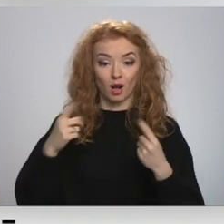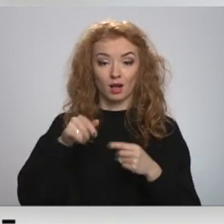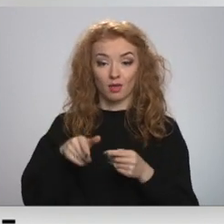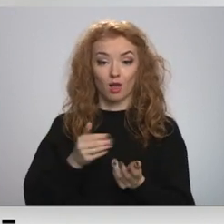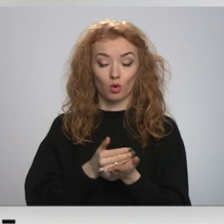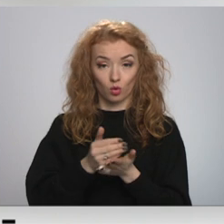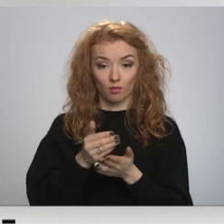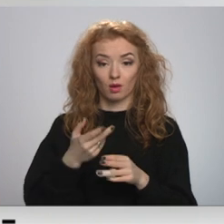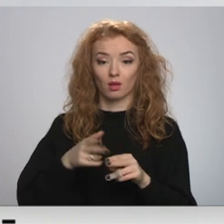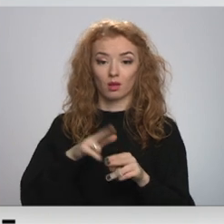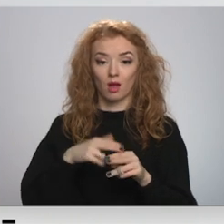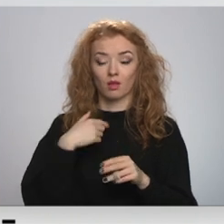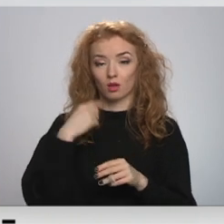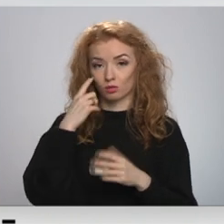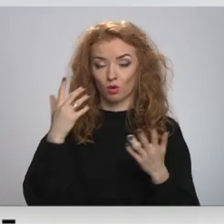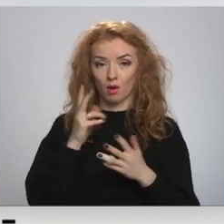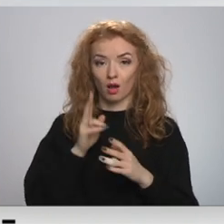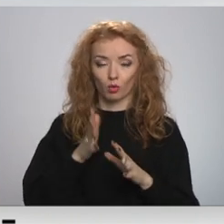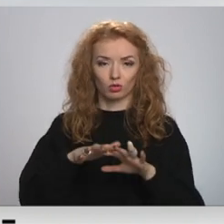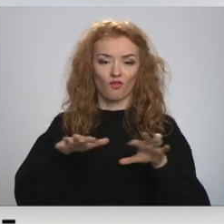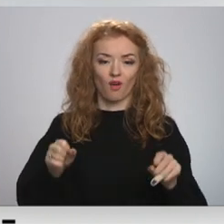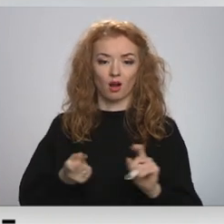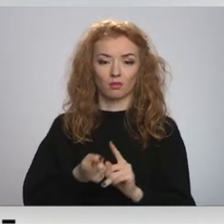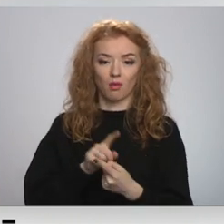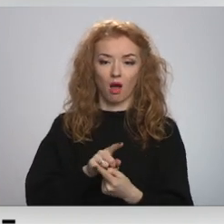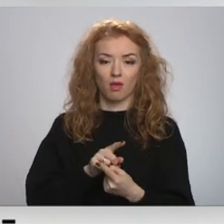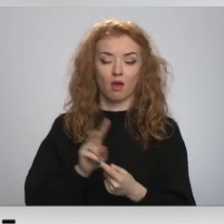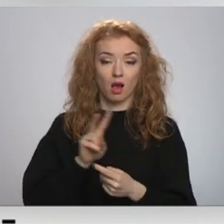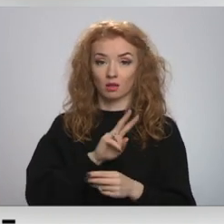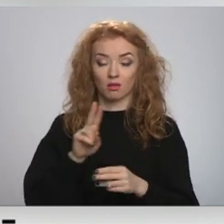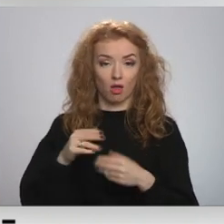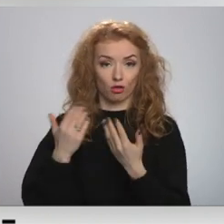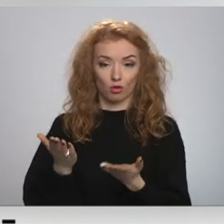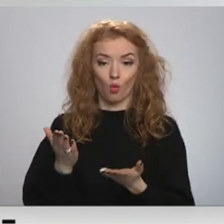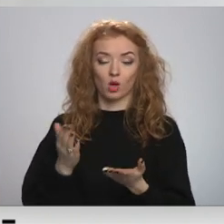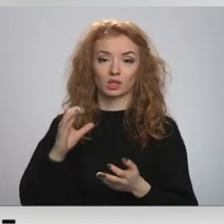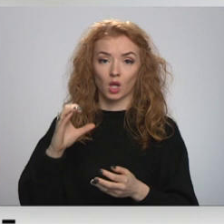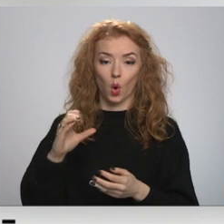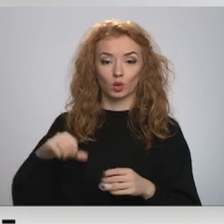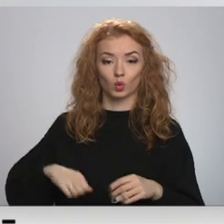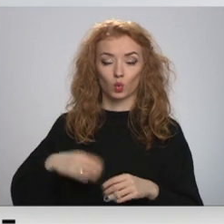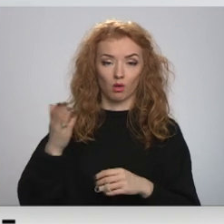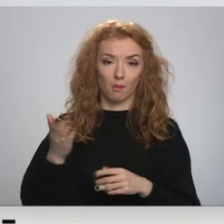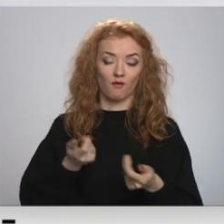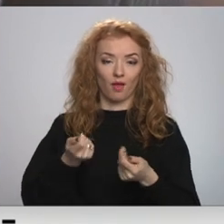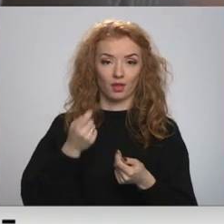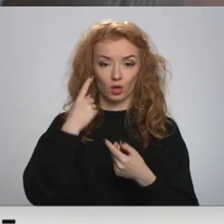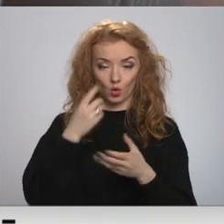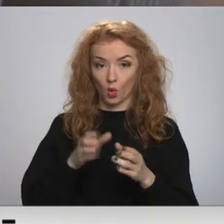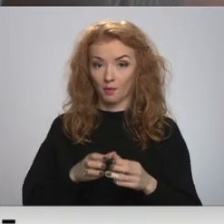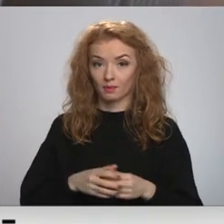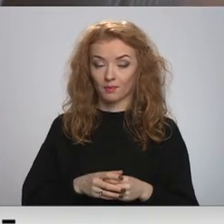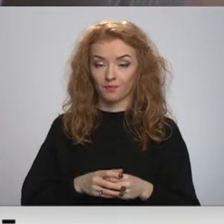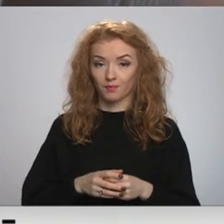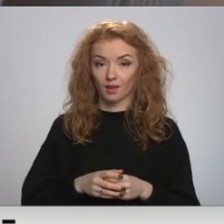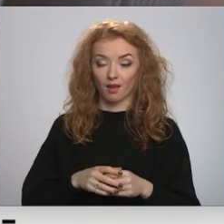turpināt vadīt doma, būs vispār varas maiņa, kas nedos no teicu, vispār iespēja caunas kundām būt vairāk mēram. Pēc